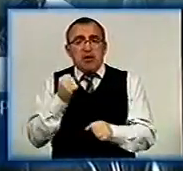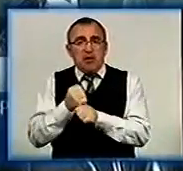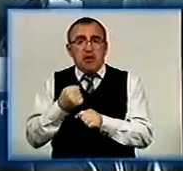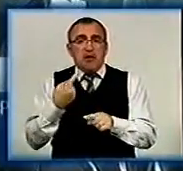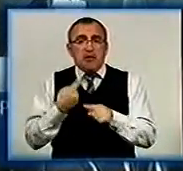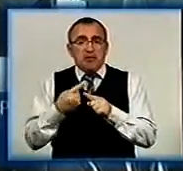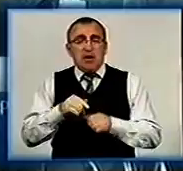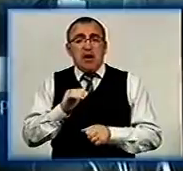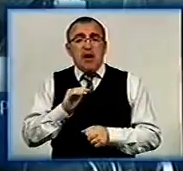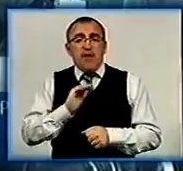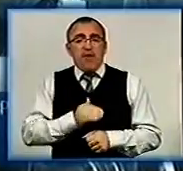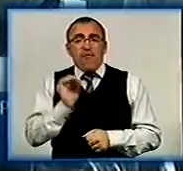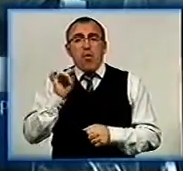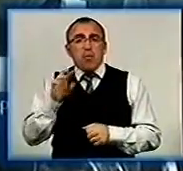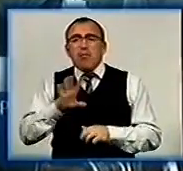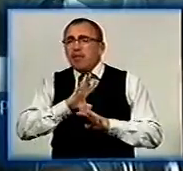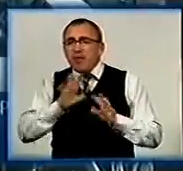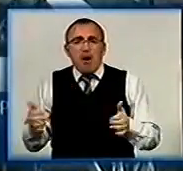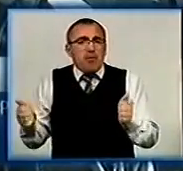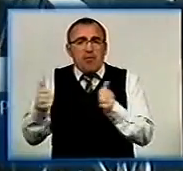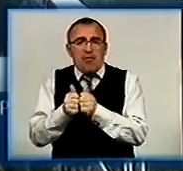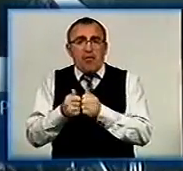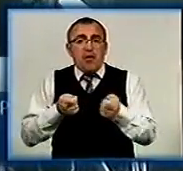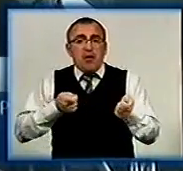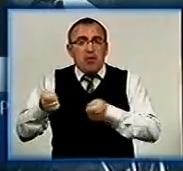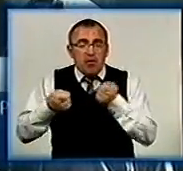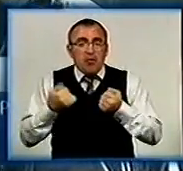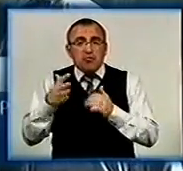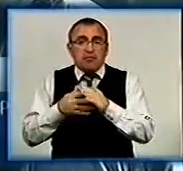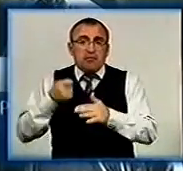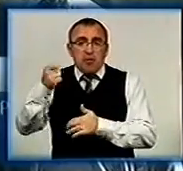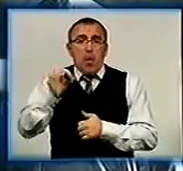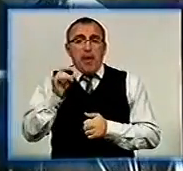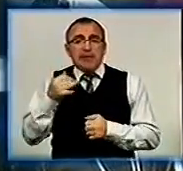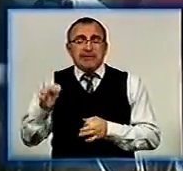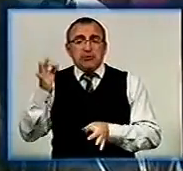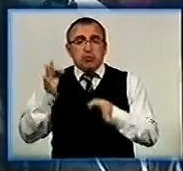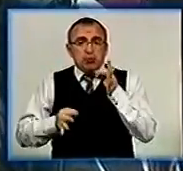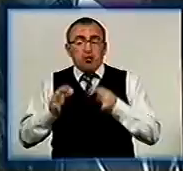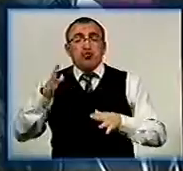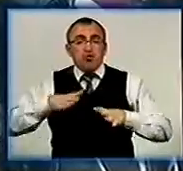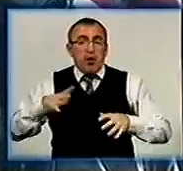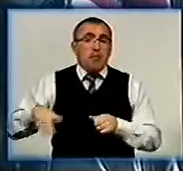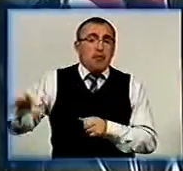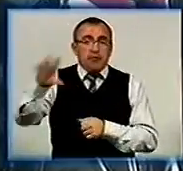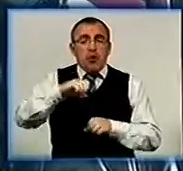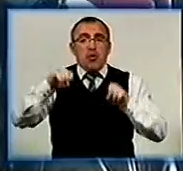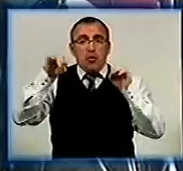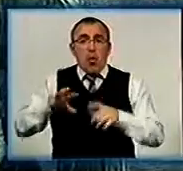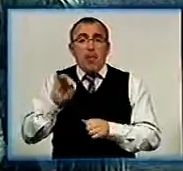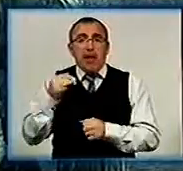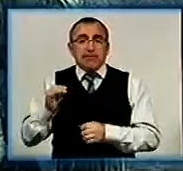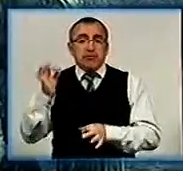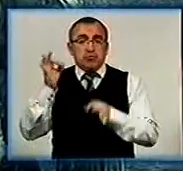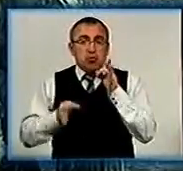фірма «Форум» не була і близько, і не фігрювала ніде. Керівництво зараз подало на апеляційний суд. І ждемо всі, ждемо рішення апеляційного